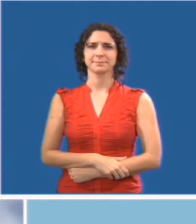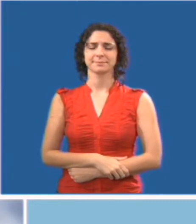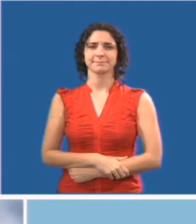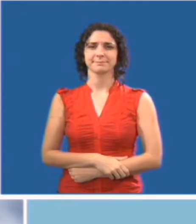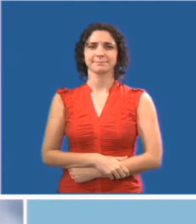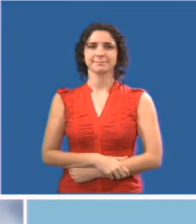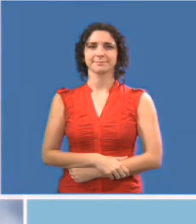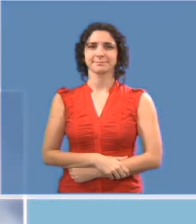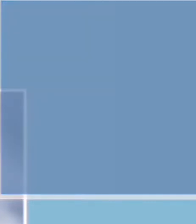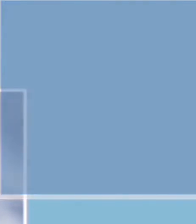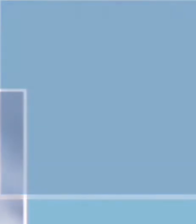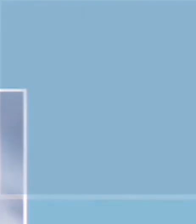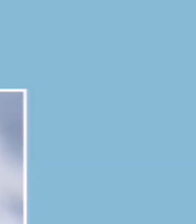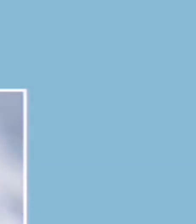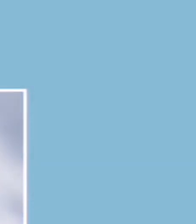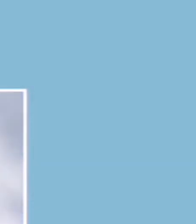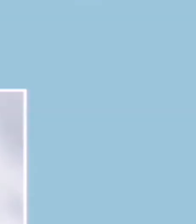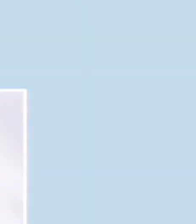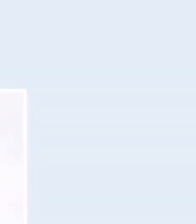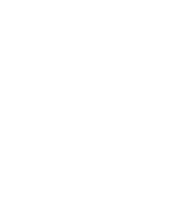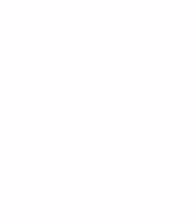physiquement dans votre milieu?